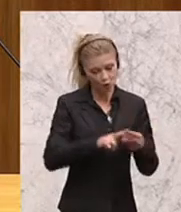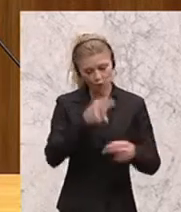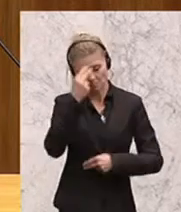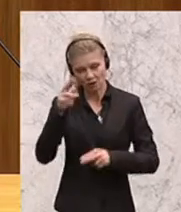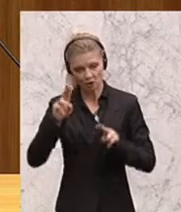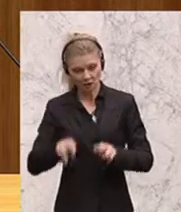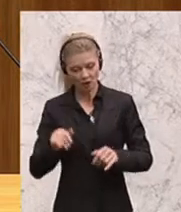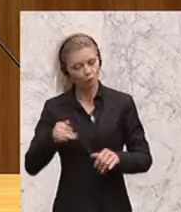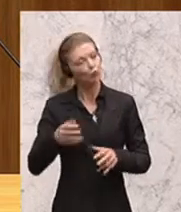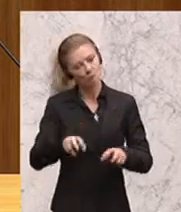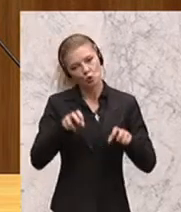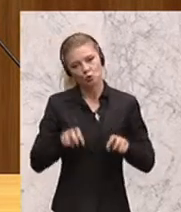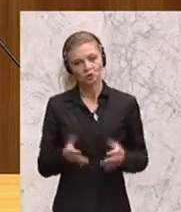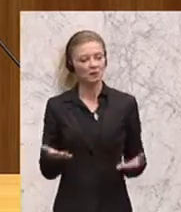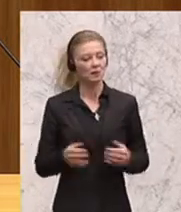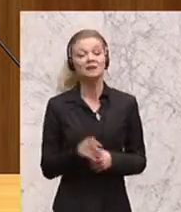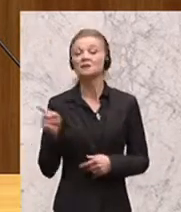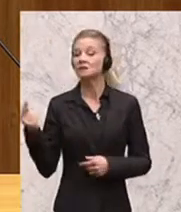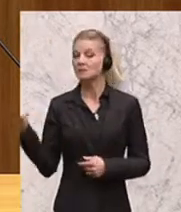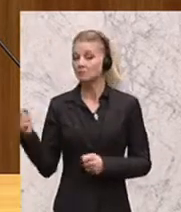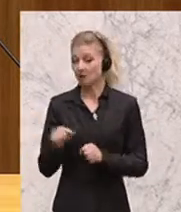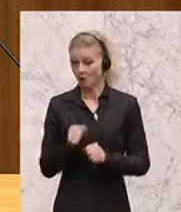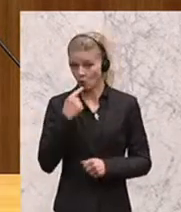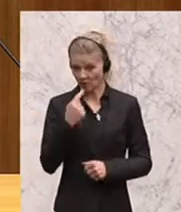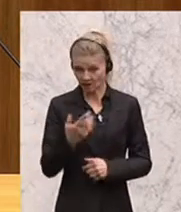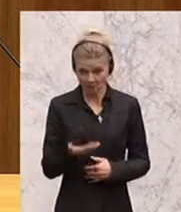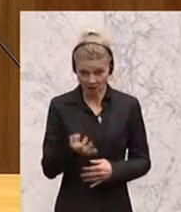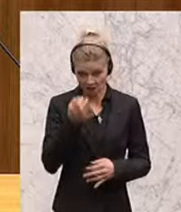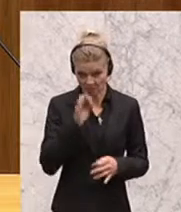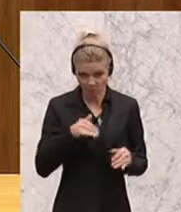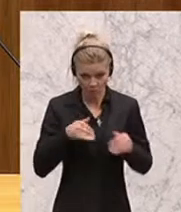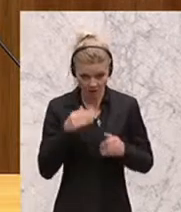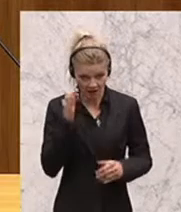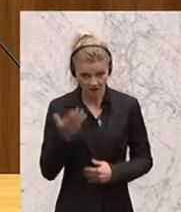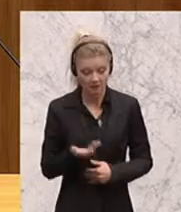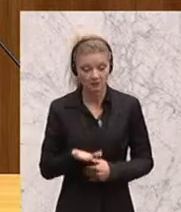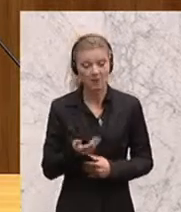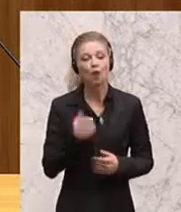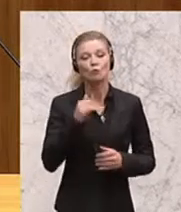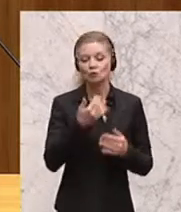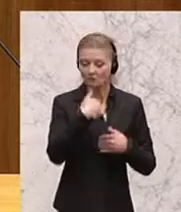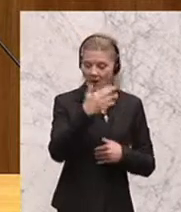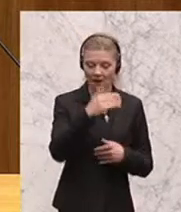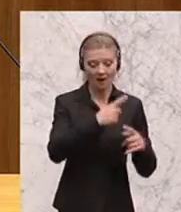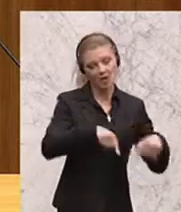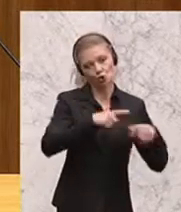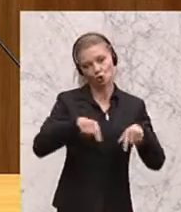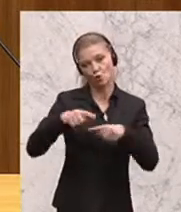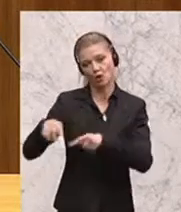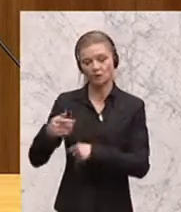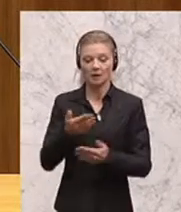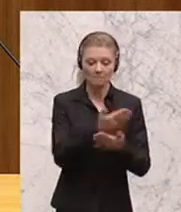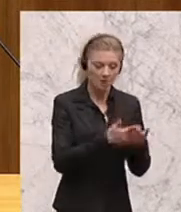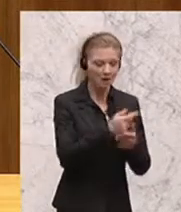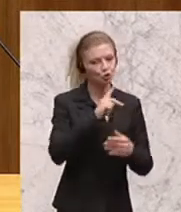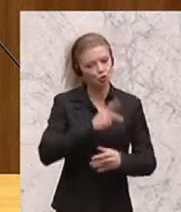wesentliche Berücksichtigung finden. Und sie hat auch gesagt, dass das natürlich durch mehrere Ressorts durchgehen muss, dass man die Bildung, die Soziales